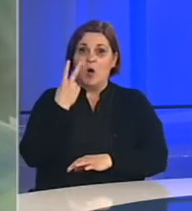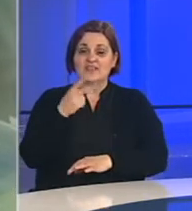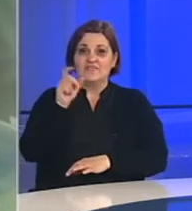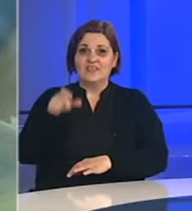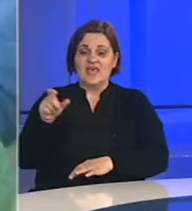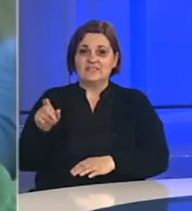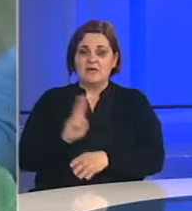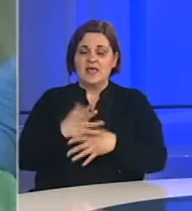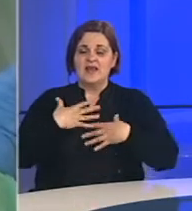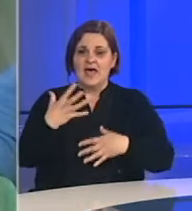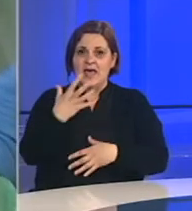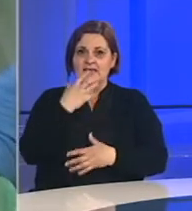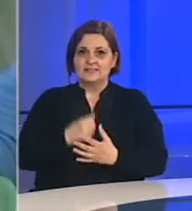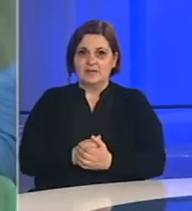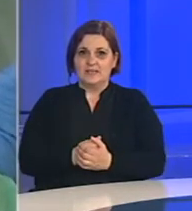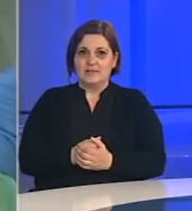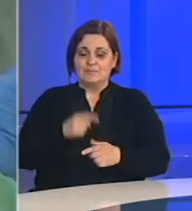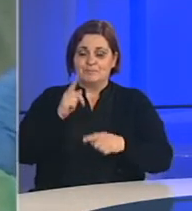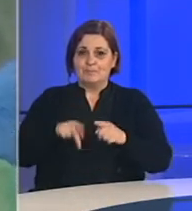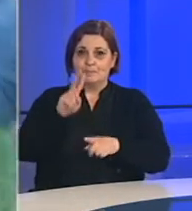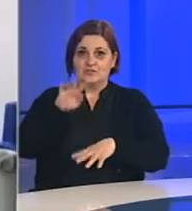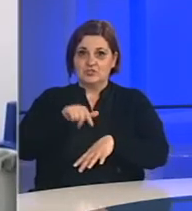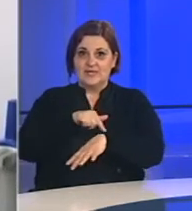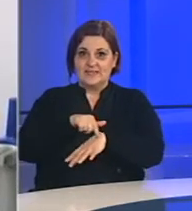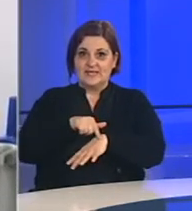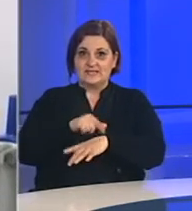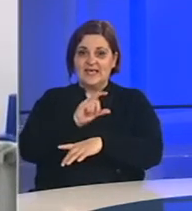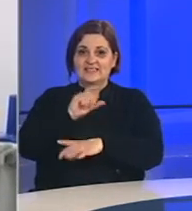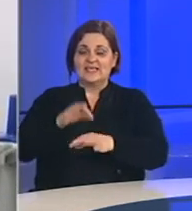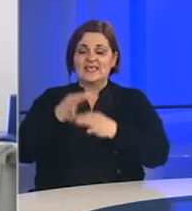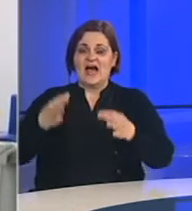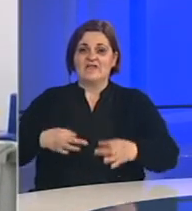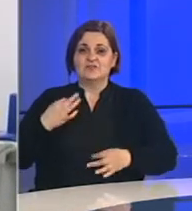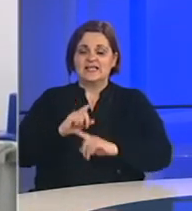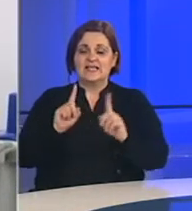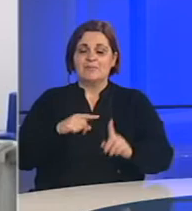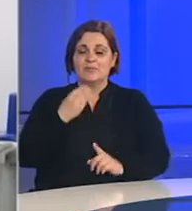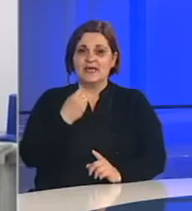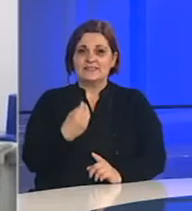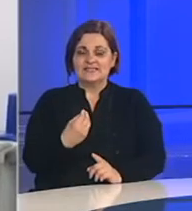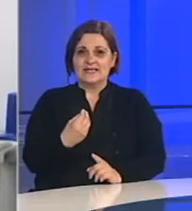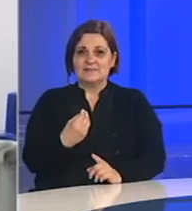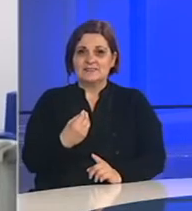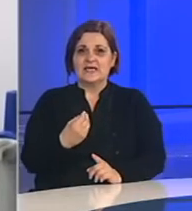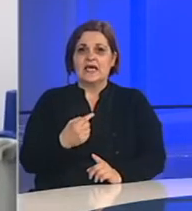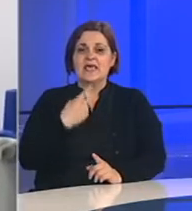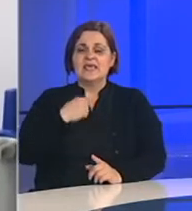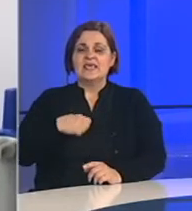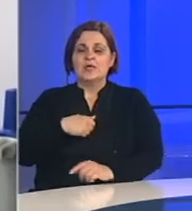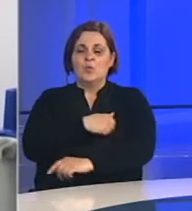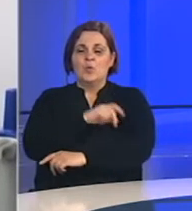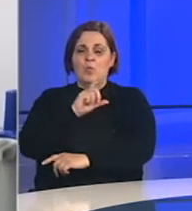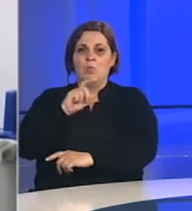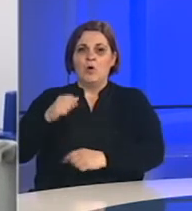su na respiratoru. U posljednja 24 sata u Institutu za javno zdravstvo Republike Srpske i Univerzitetskom kliničkom